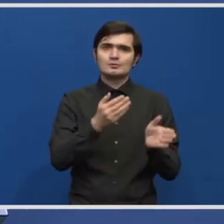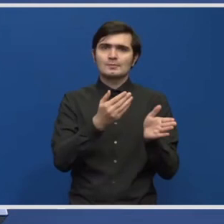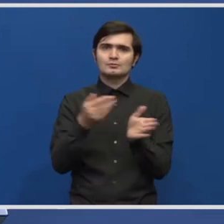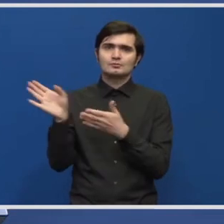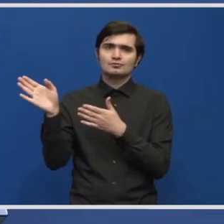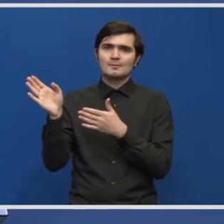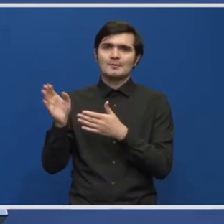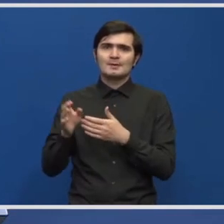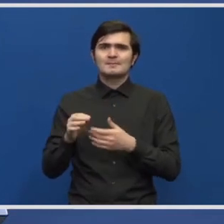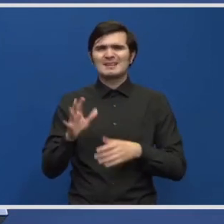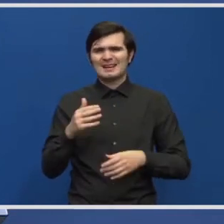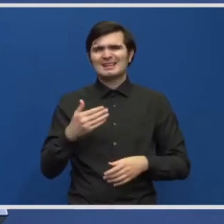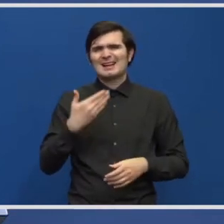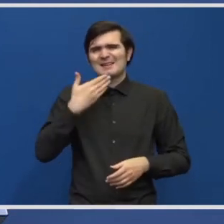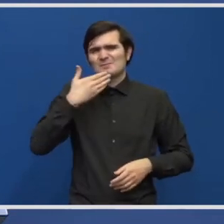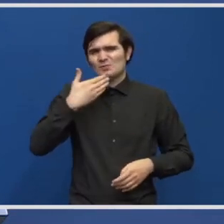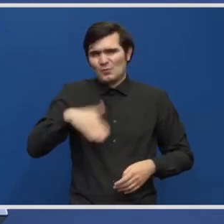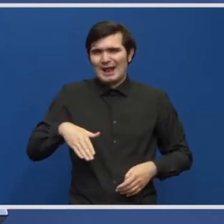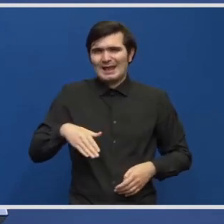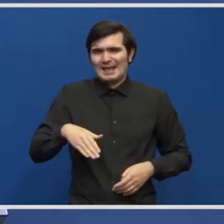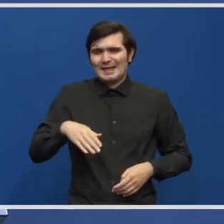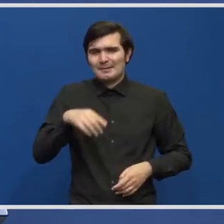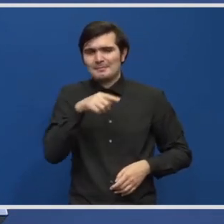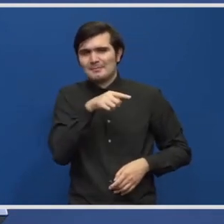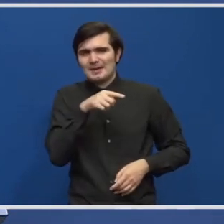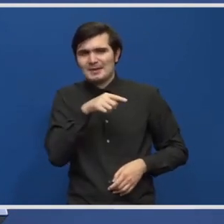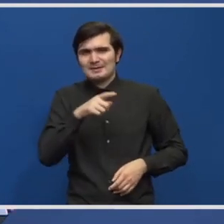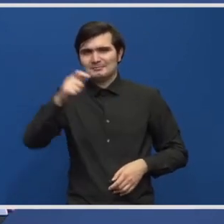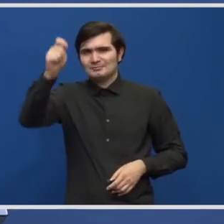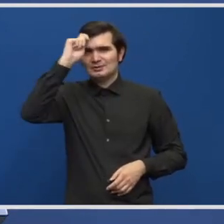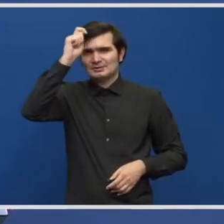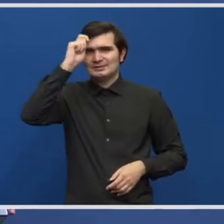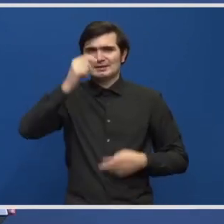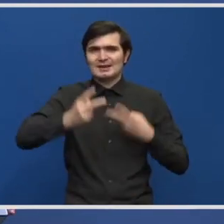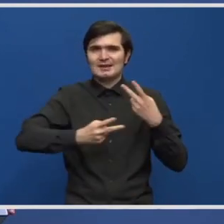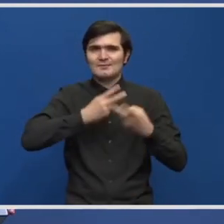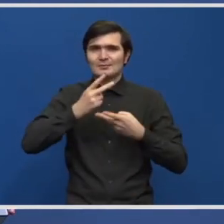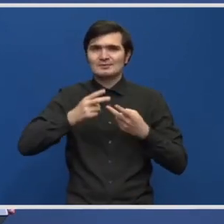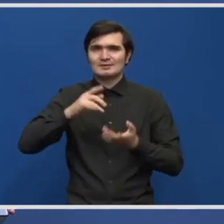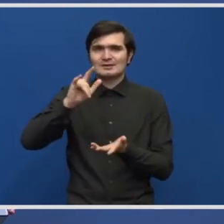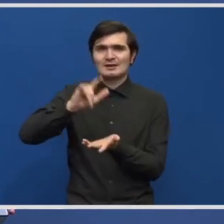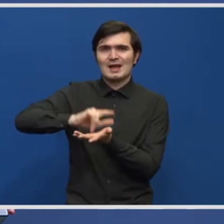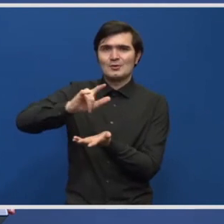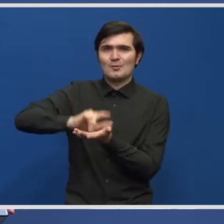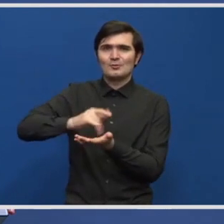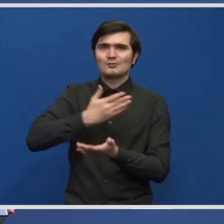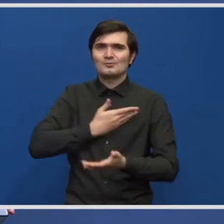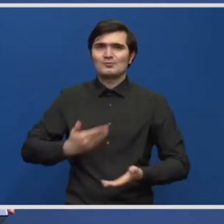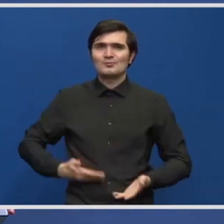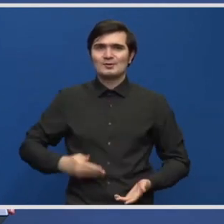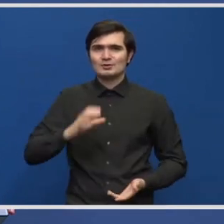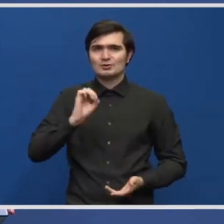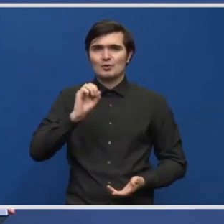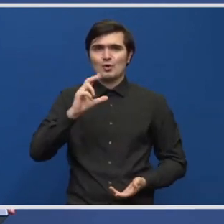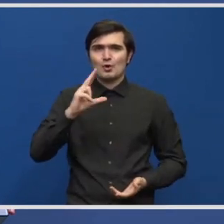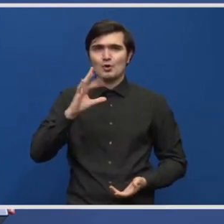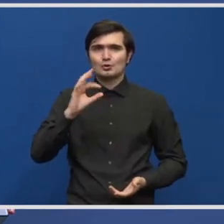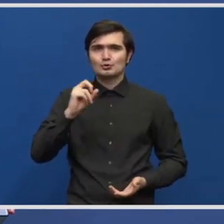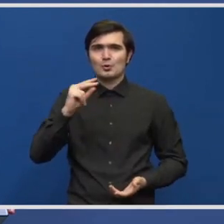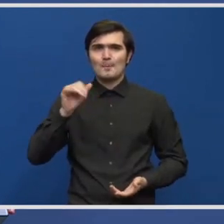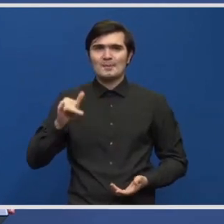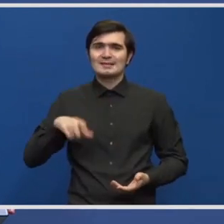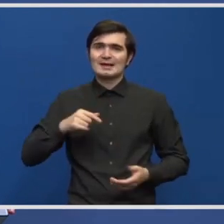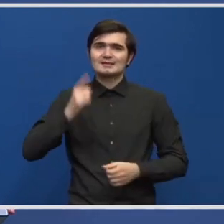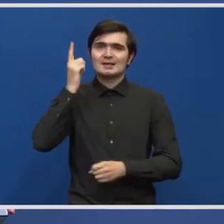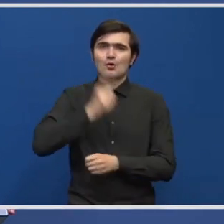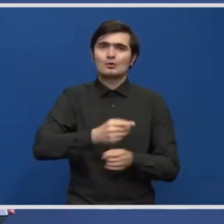o durere pentru cetățenii care folosesc aeroporturi București, aeroportul Otopen, s-a